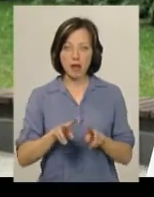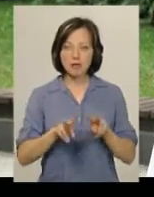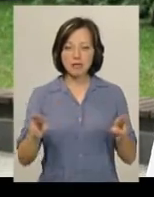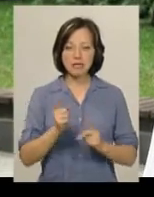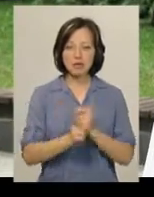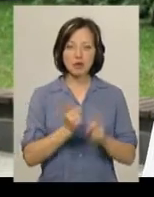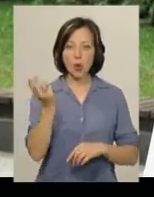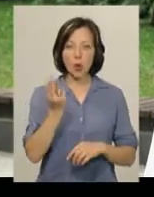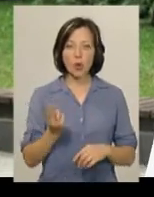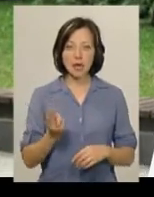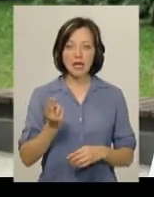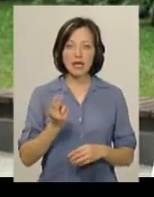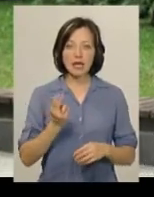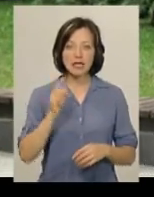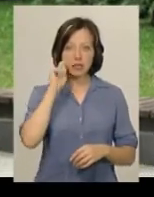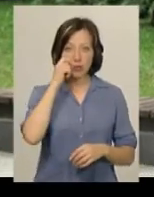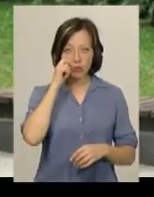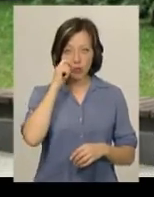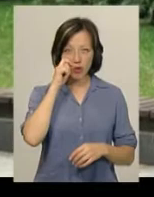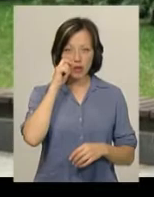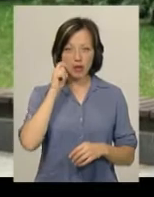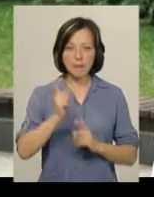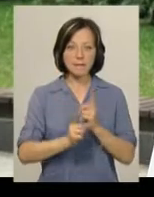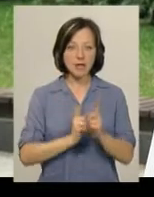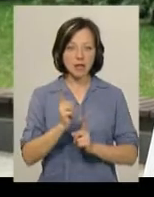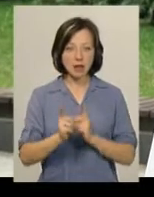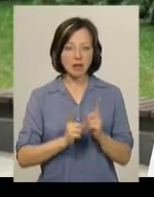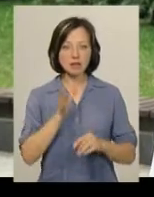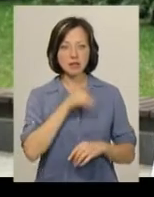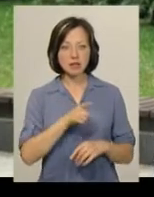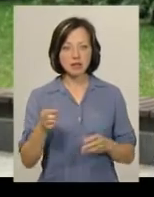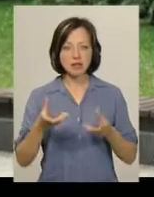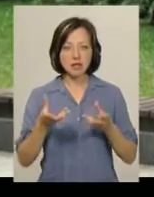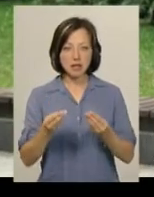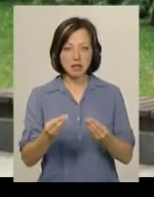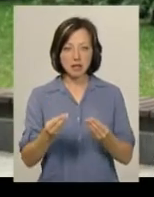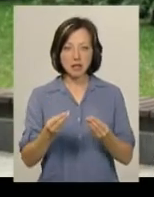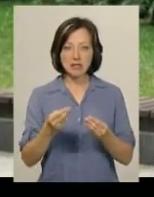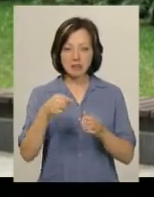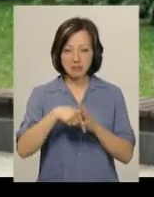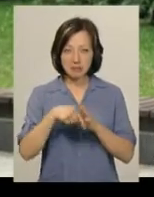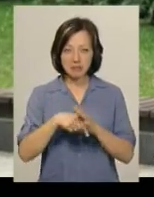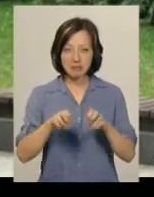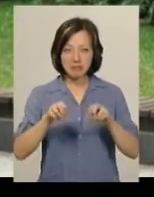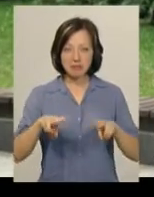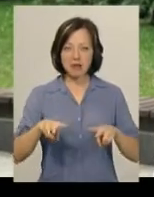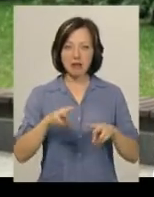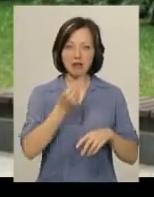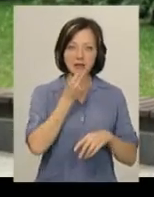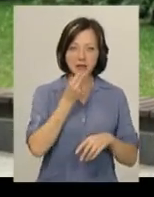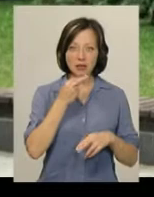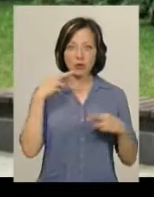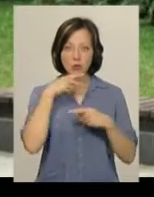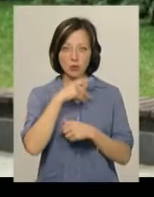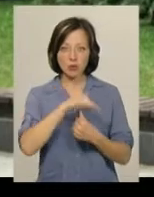зміна кольору цибулі міняється під дією ферменту, який також є як в їстивних